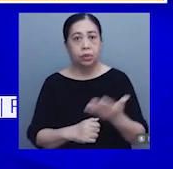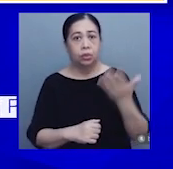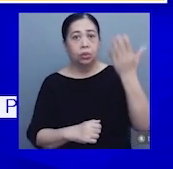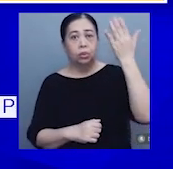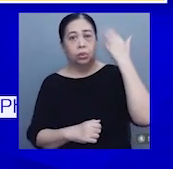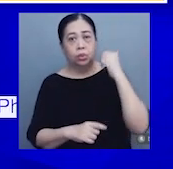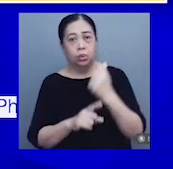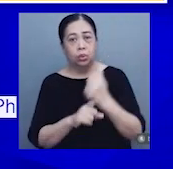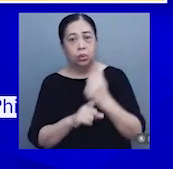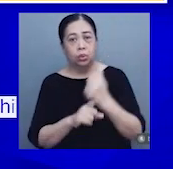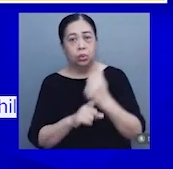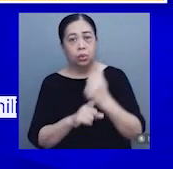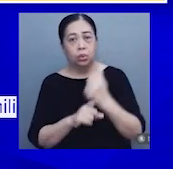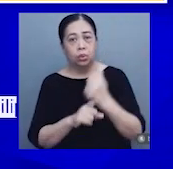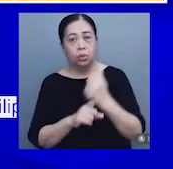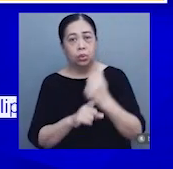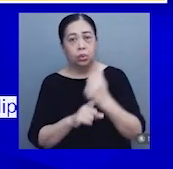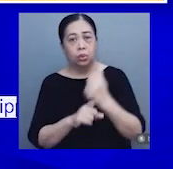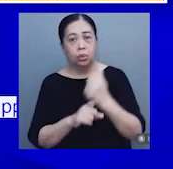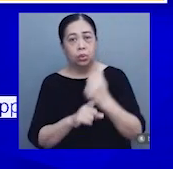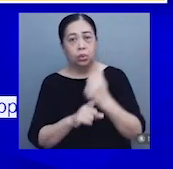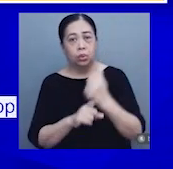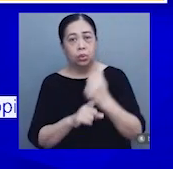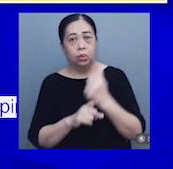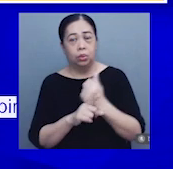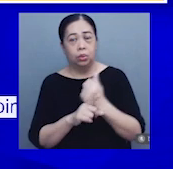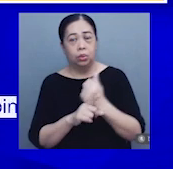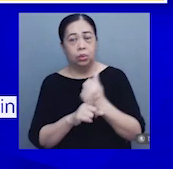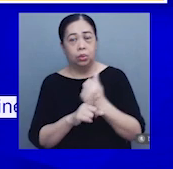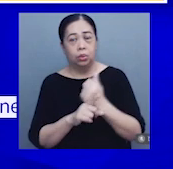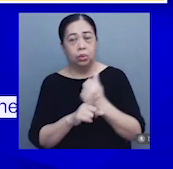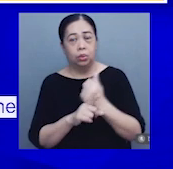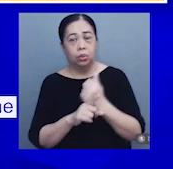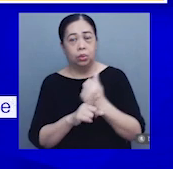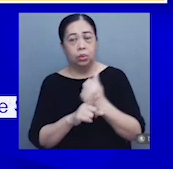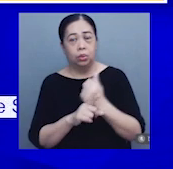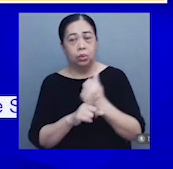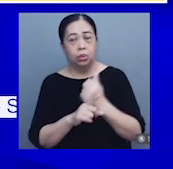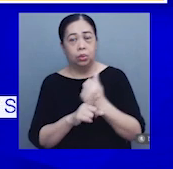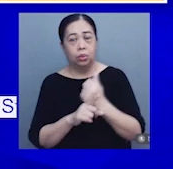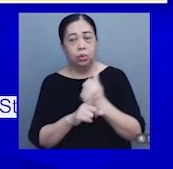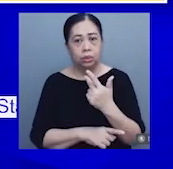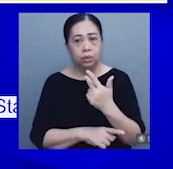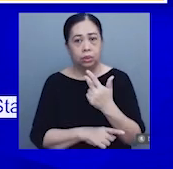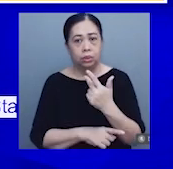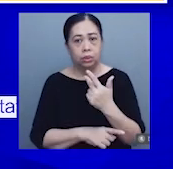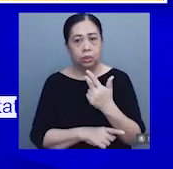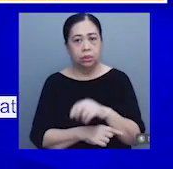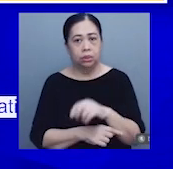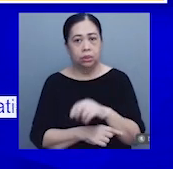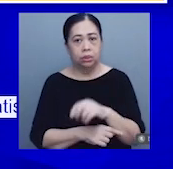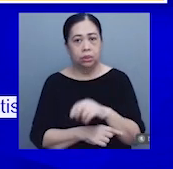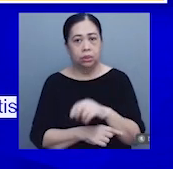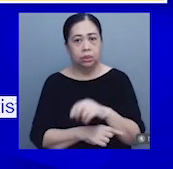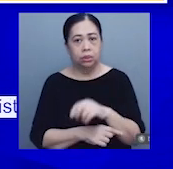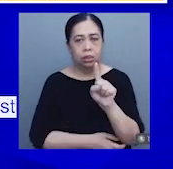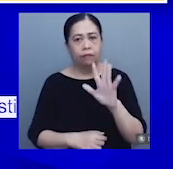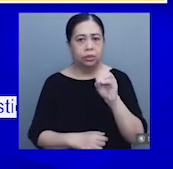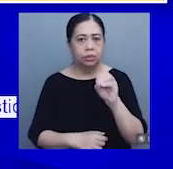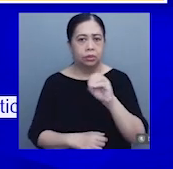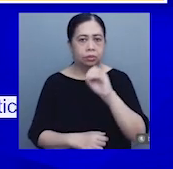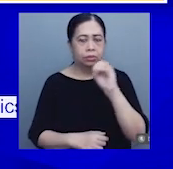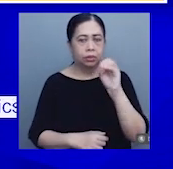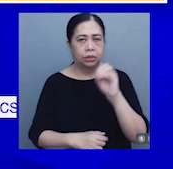2023, ang core inflation ay naitala sa antas na 6.1% at 5.0% naman